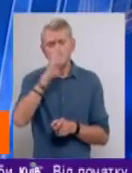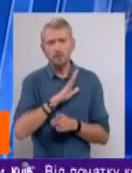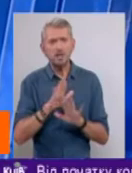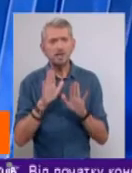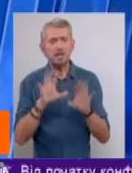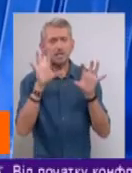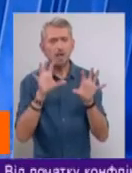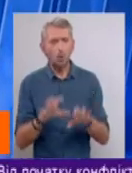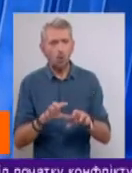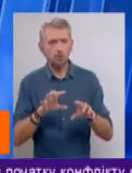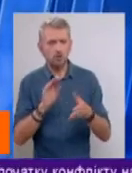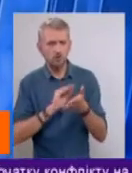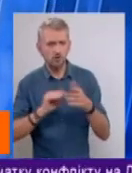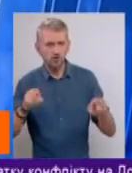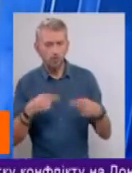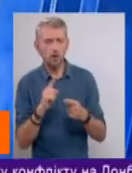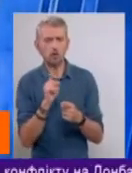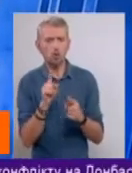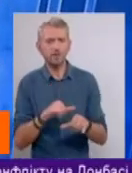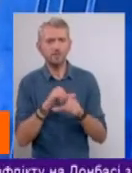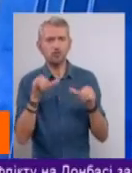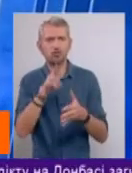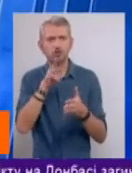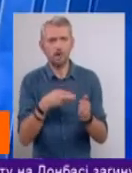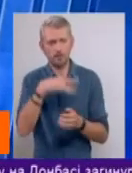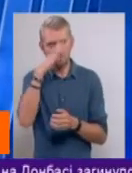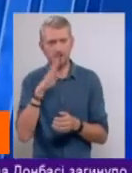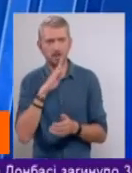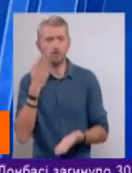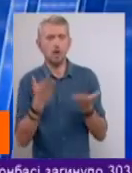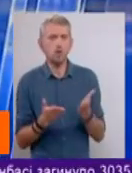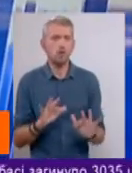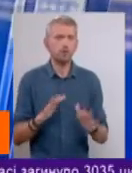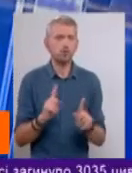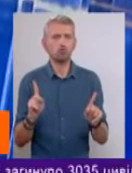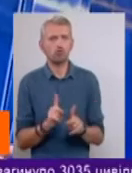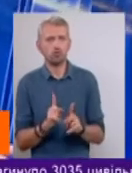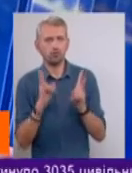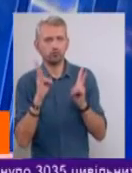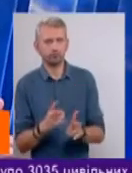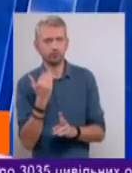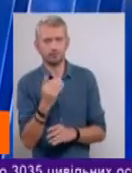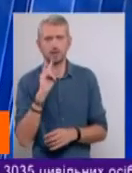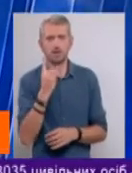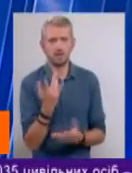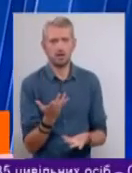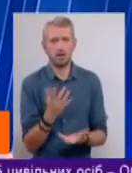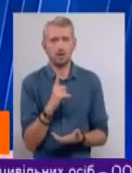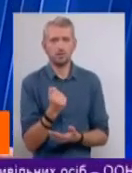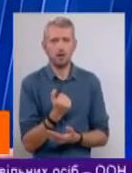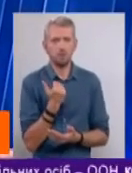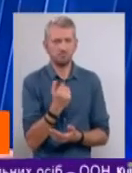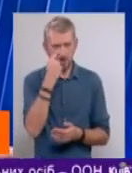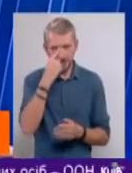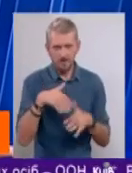закон створює, щоб ввели, збільшити штраф для батьків, якщо, не дай Бог, щось трапилося з їхньою дитиною за її